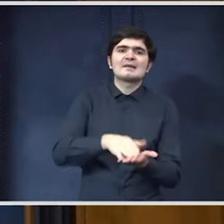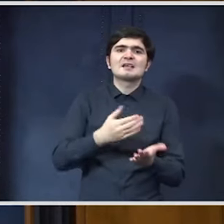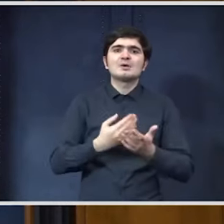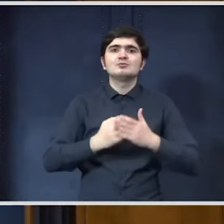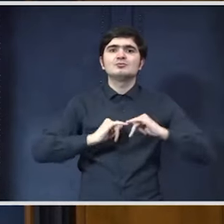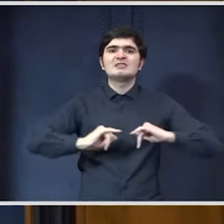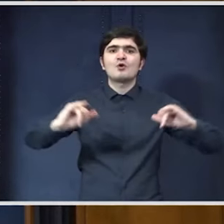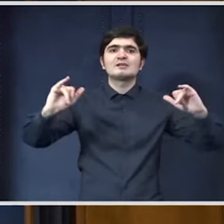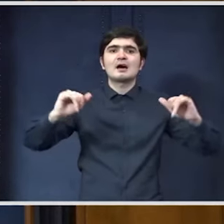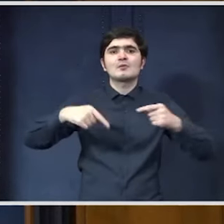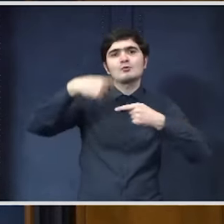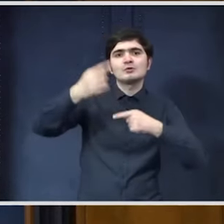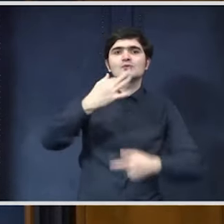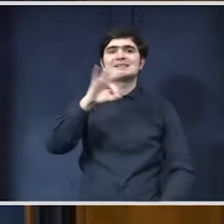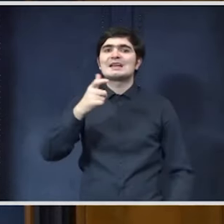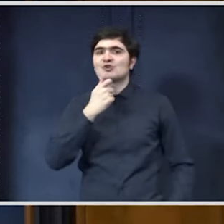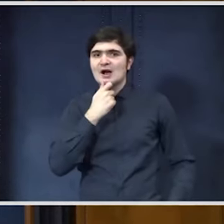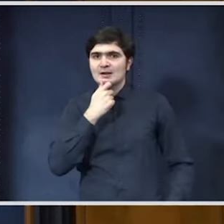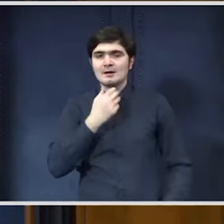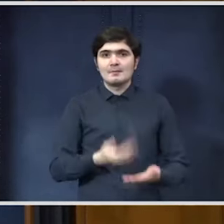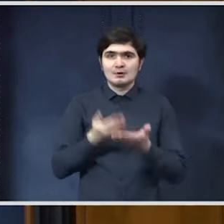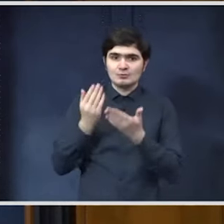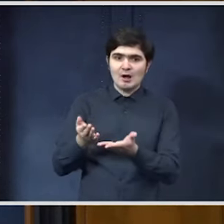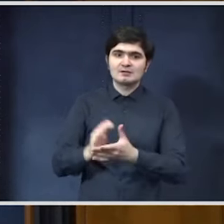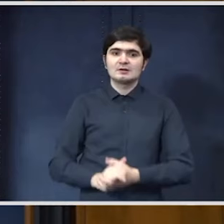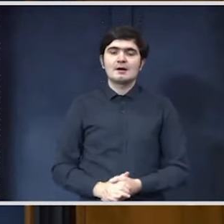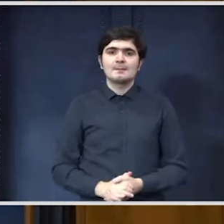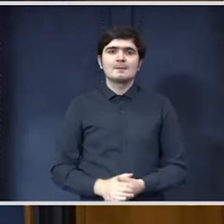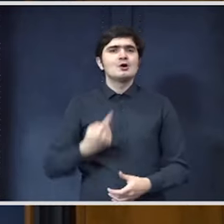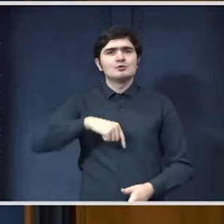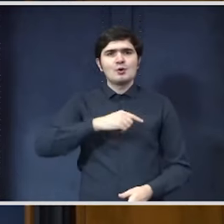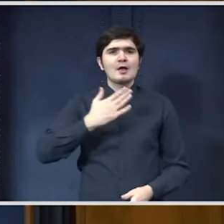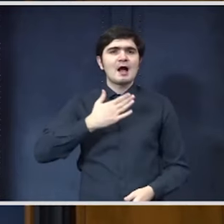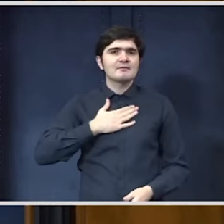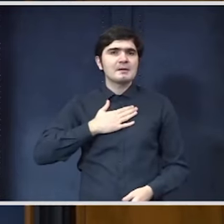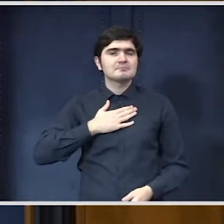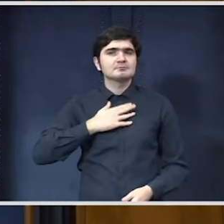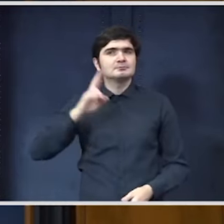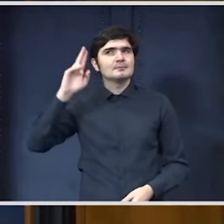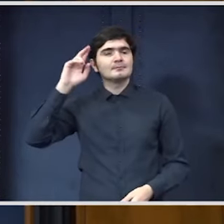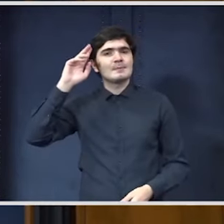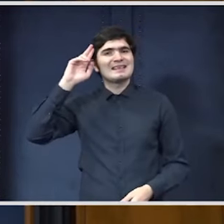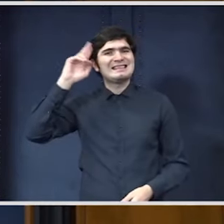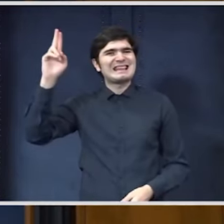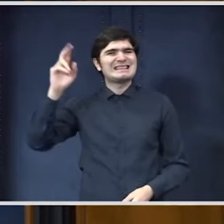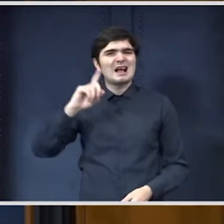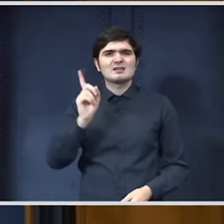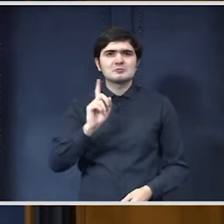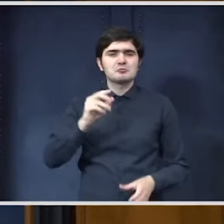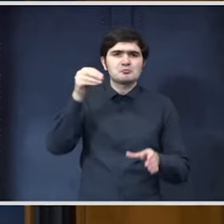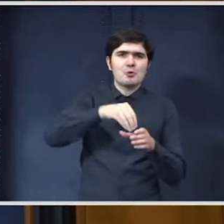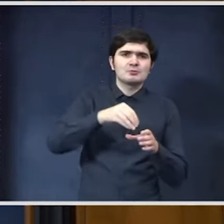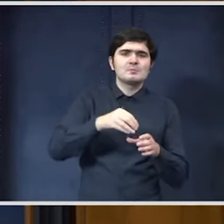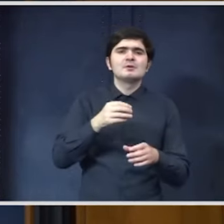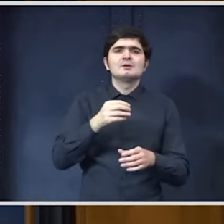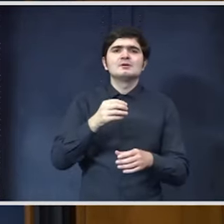pentru următorii 10 ani. Tocmai de aceea intenționez să nu contribui și să fac tot